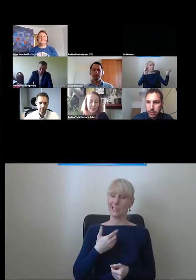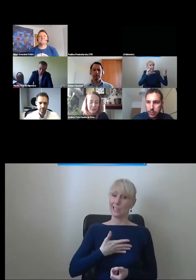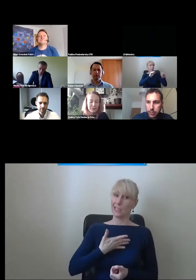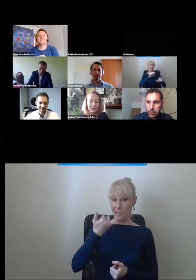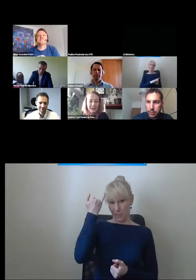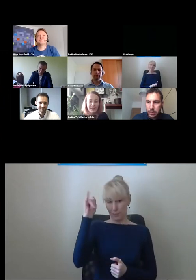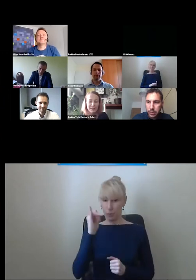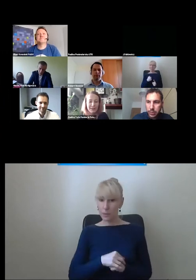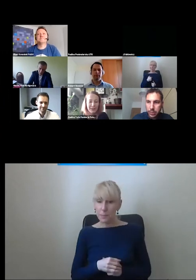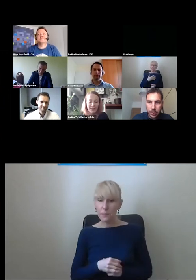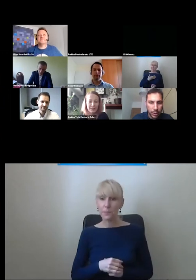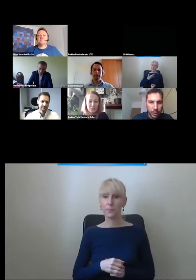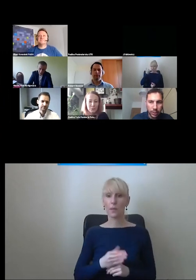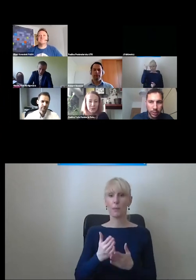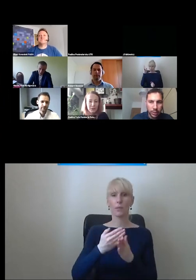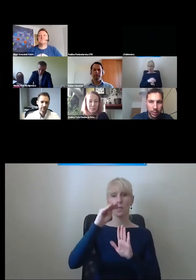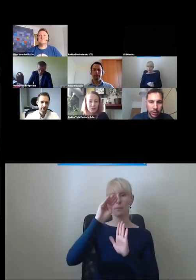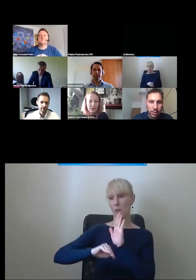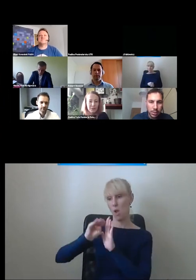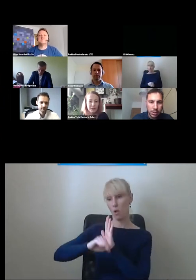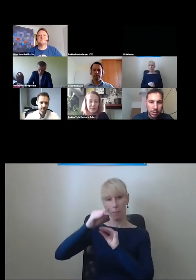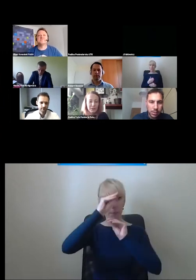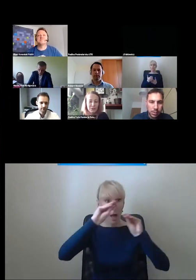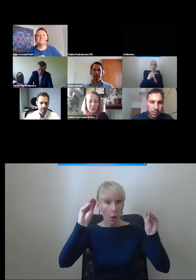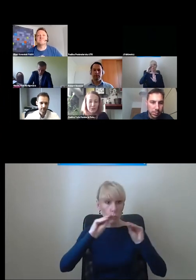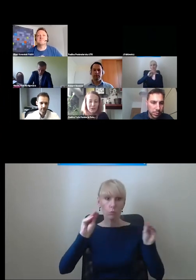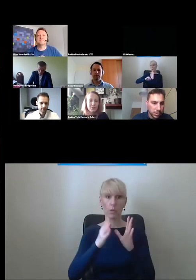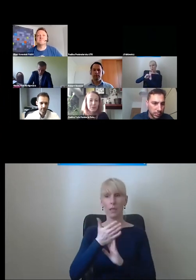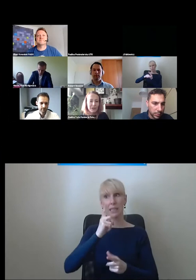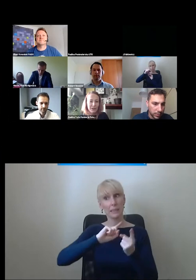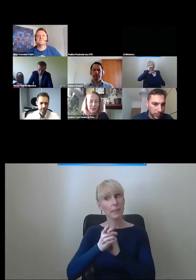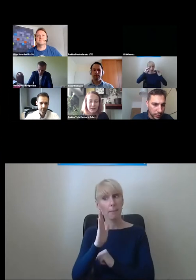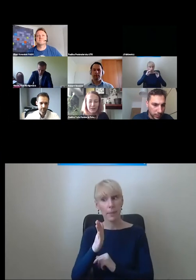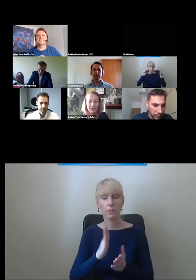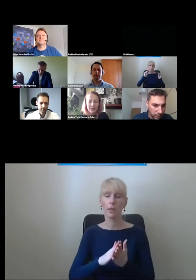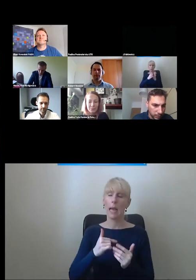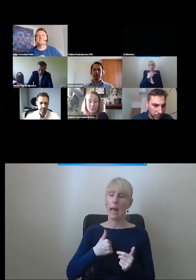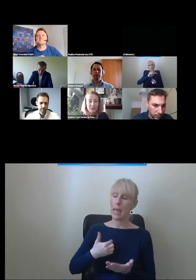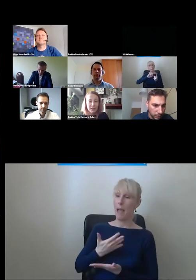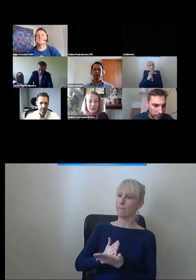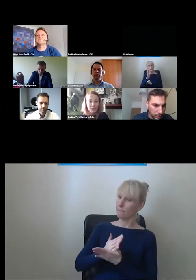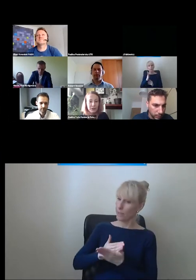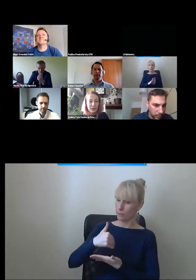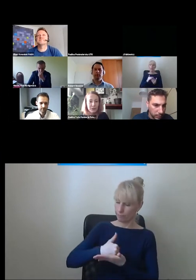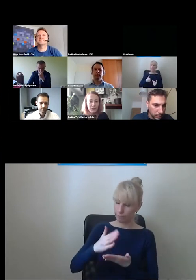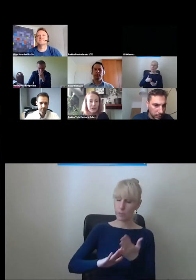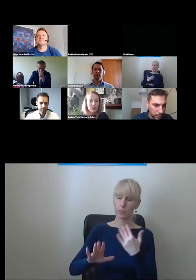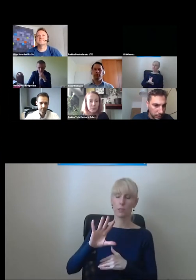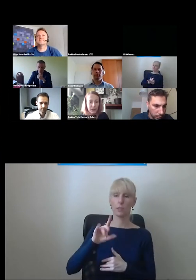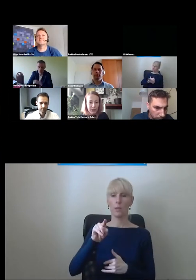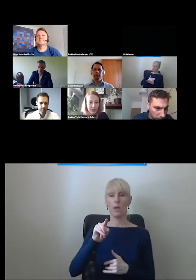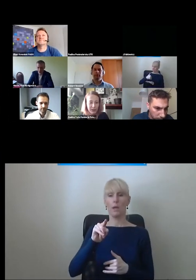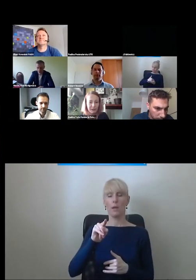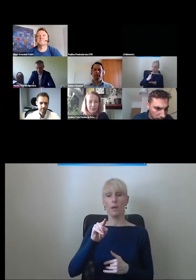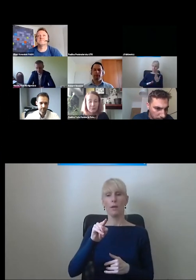chociaż teraz program nauczania ma się zmienić, więc wierzę, że będzie lepiej. Bo zaczyna się od projektowania rzeczy